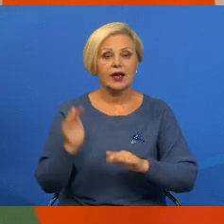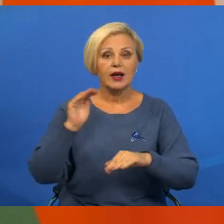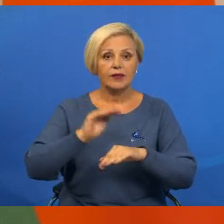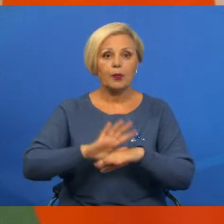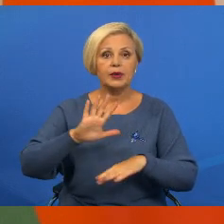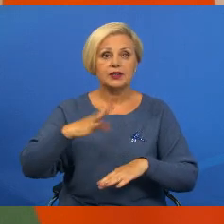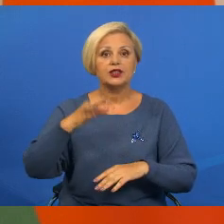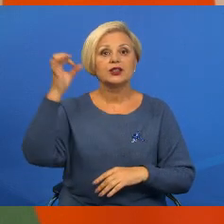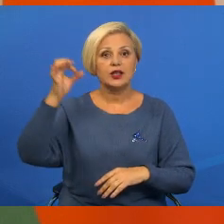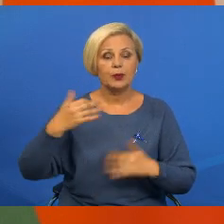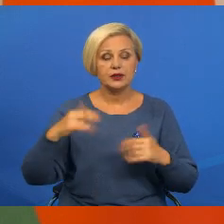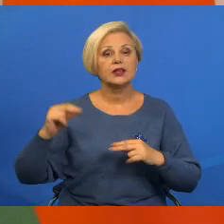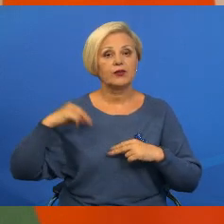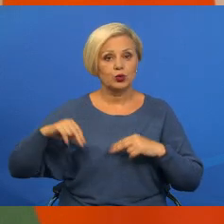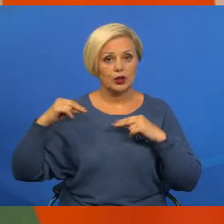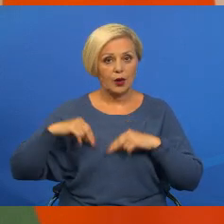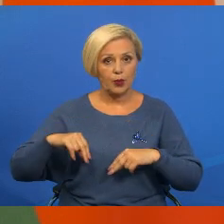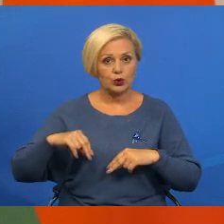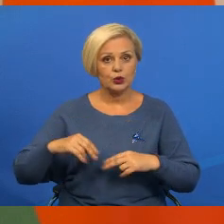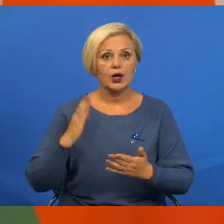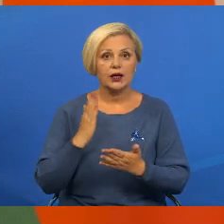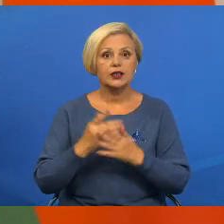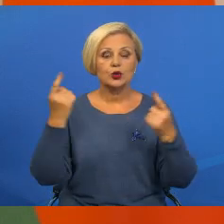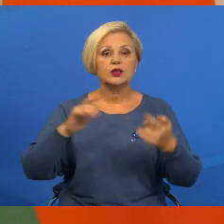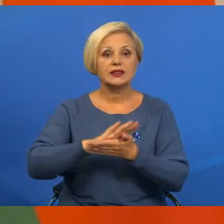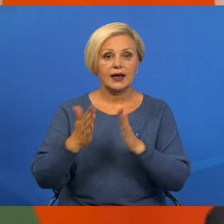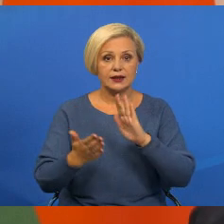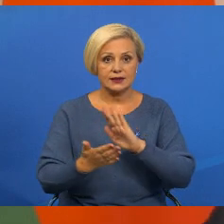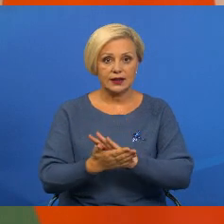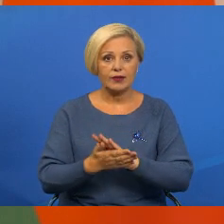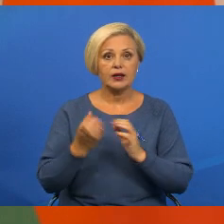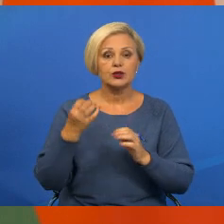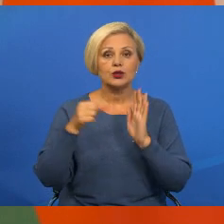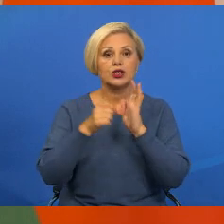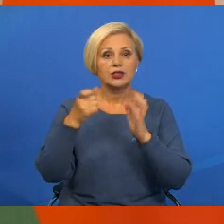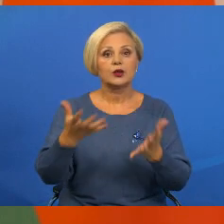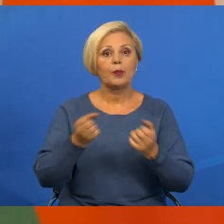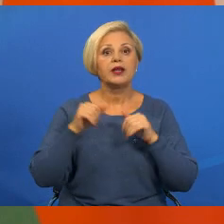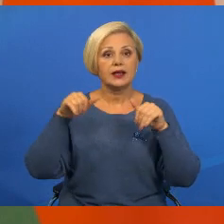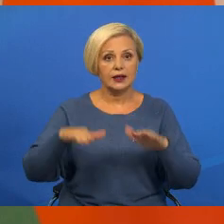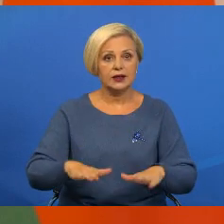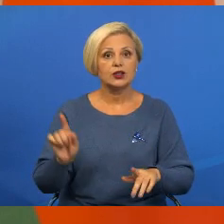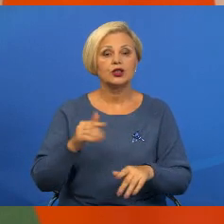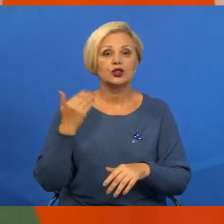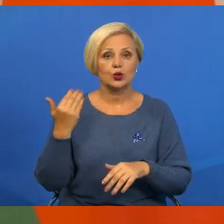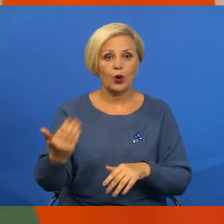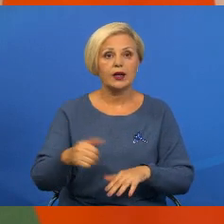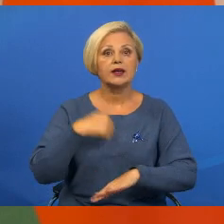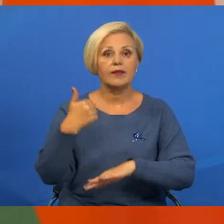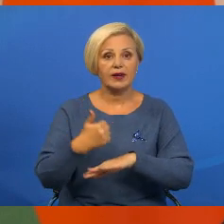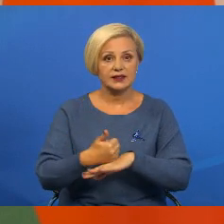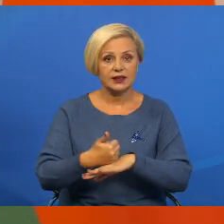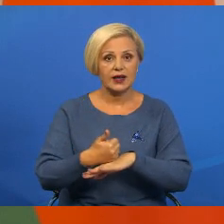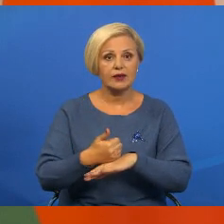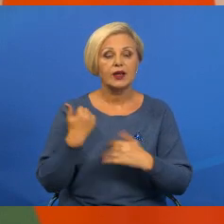54% уже работают. Идет согласование. И 6 человек приняли решение, что они возглавят так,